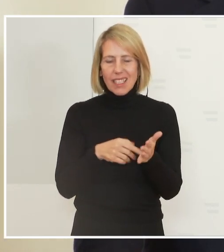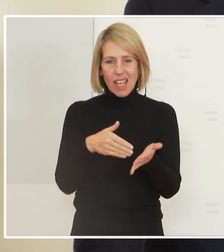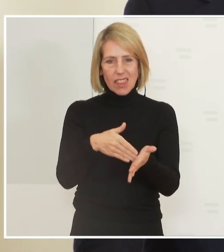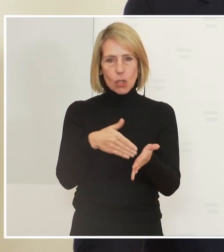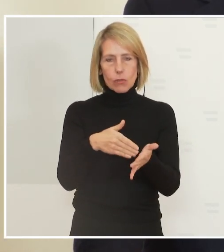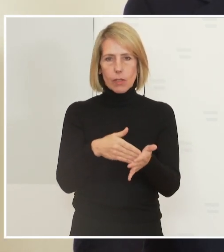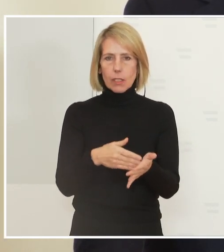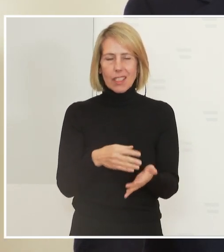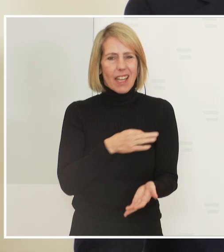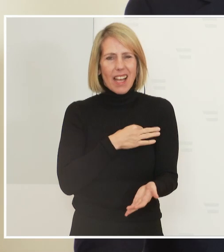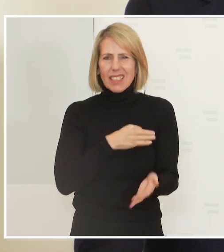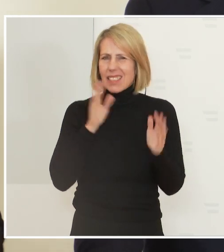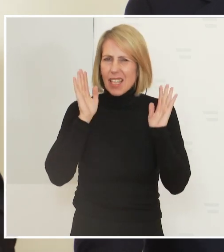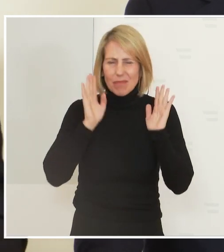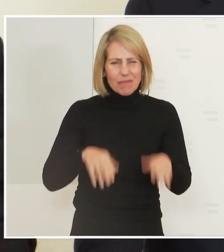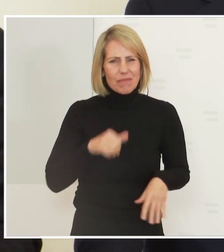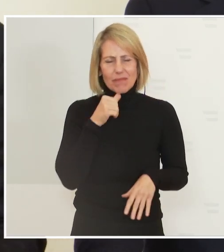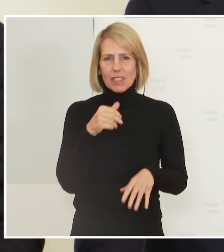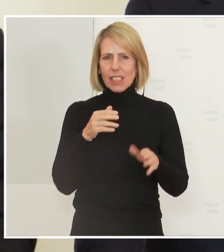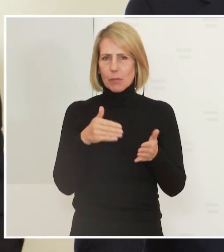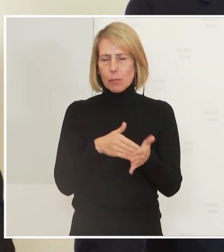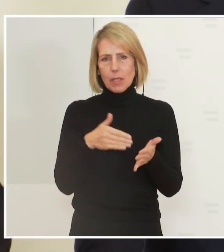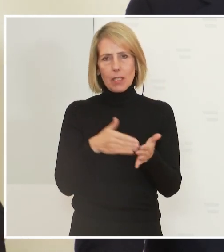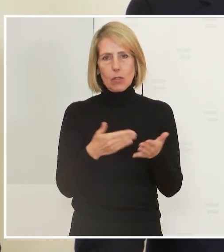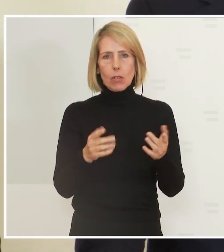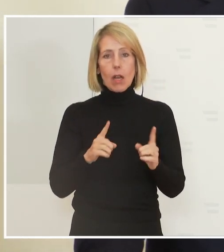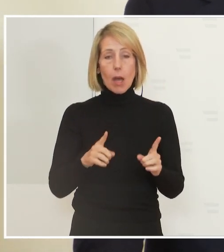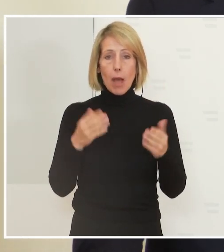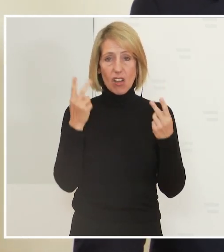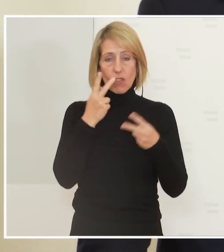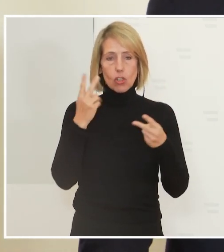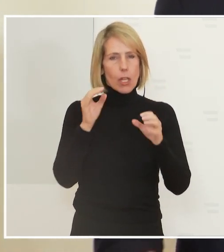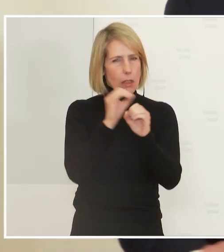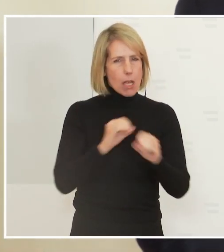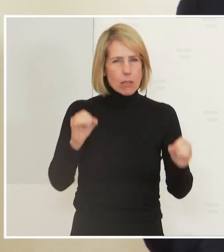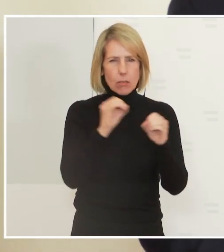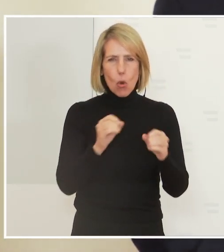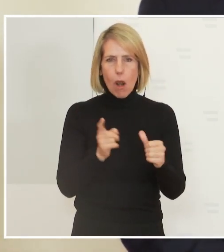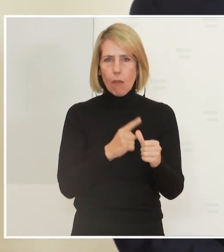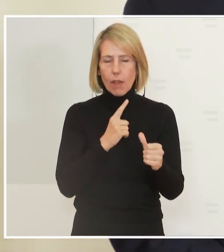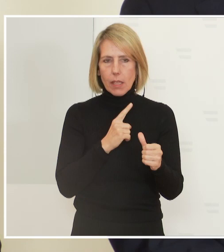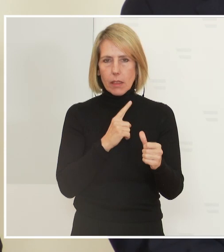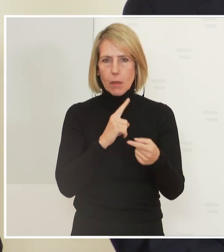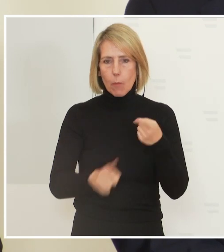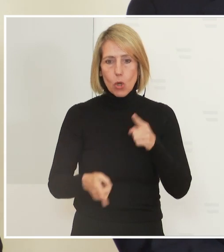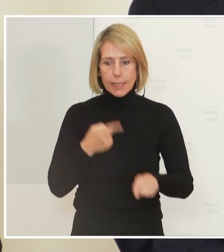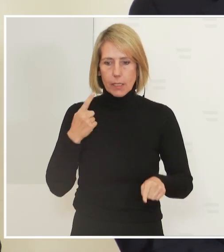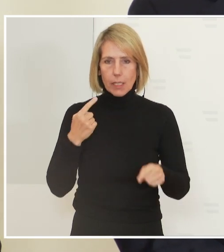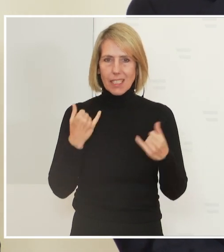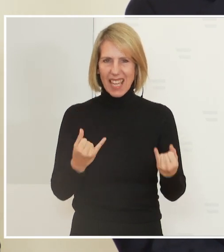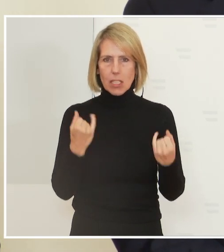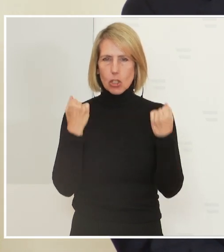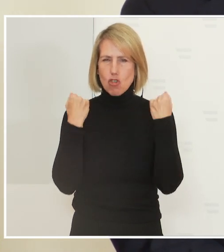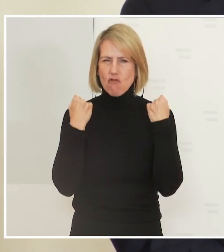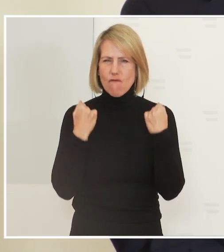unberechtigt sind. Aber wo ich überhaupt kein Verständnis habe, ist, wenn die Politik in dieser schwierigen Situation